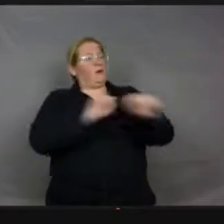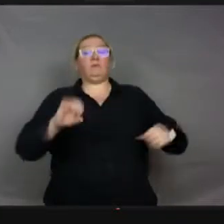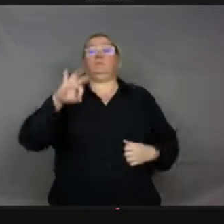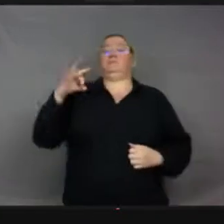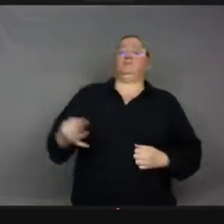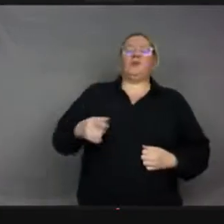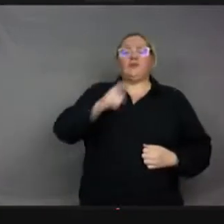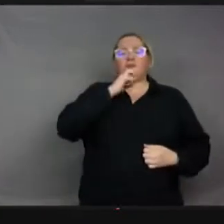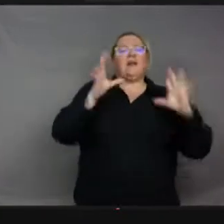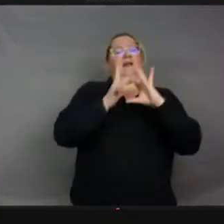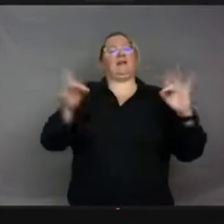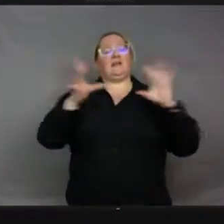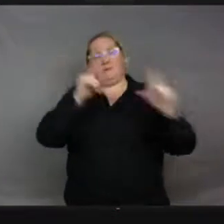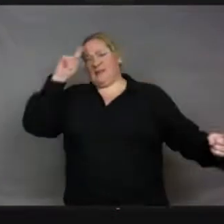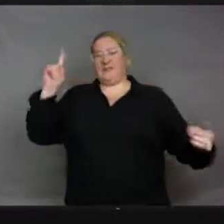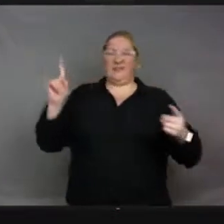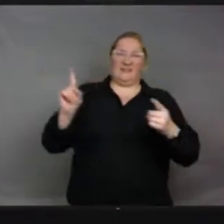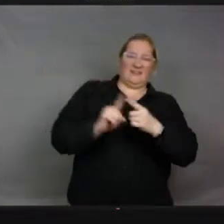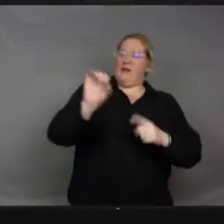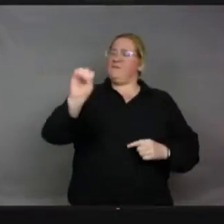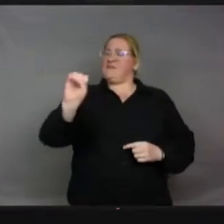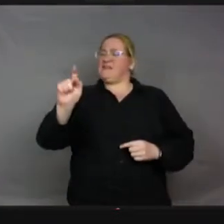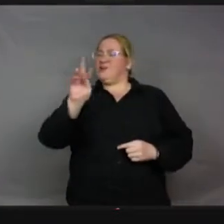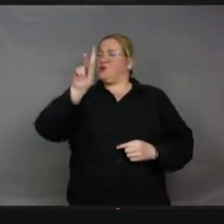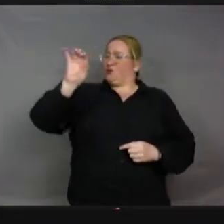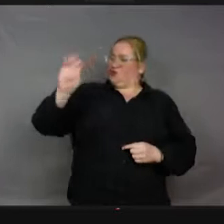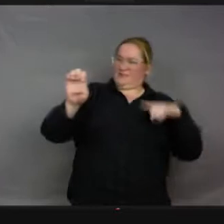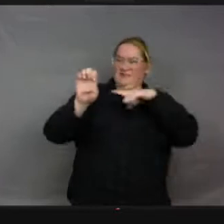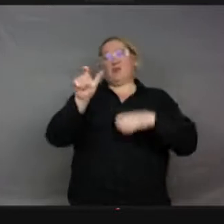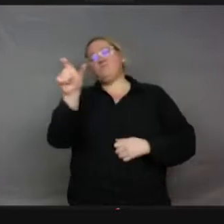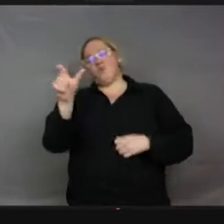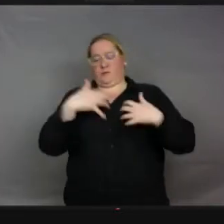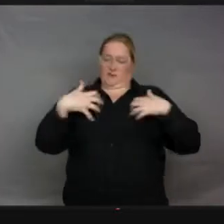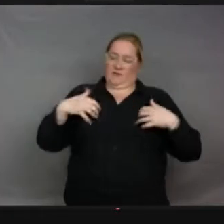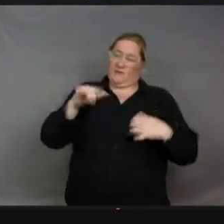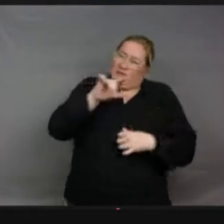tout ça, qui n pas un terme rigoureusement scientifique, mais bon, qui commence à vraiment